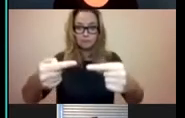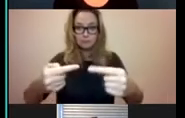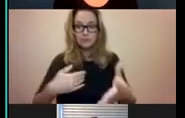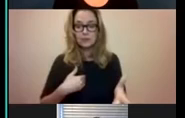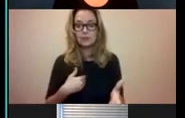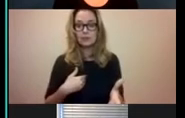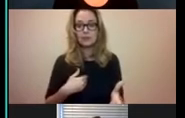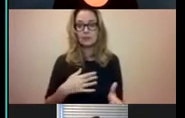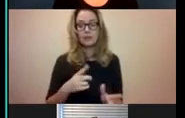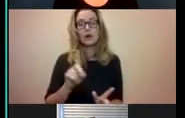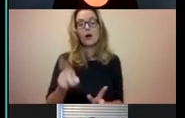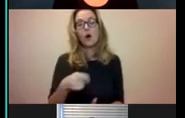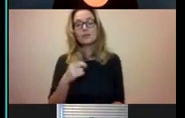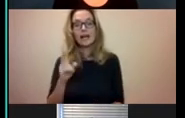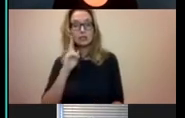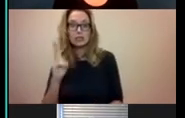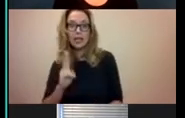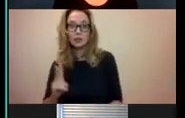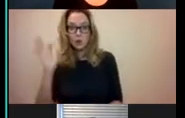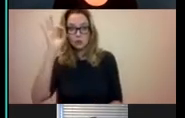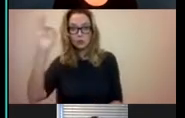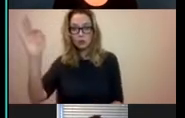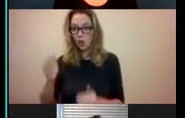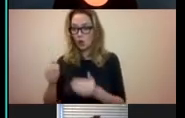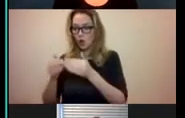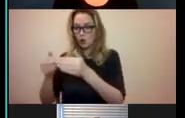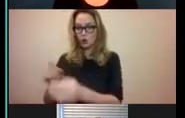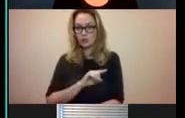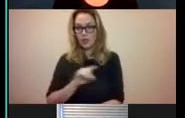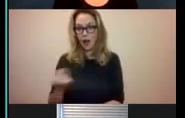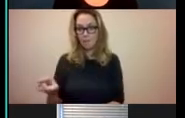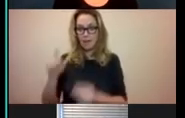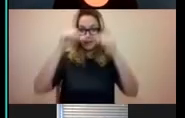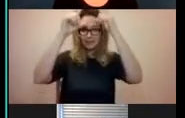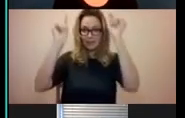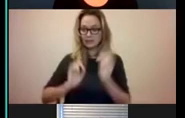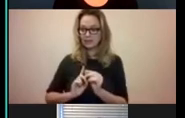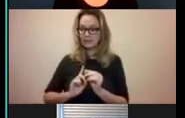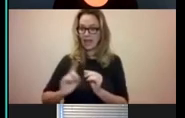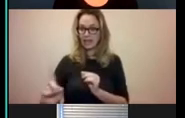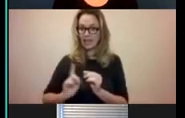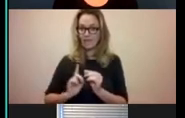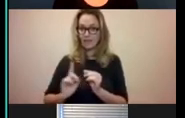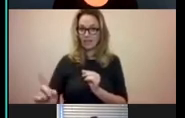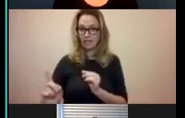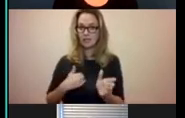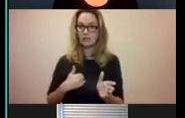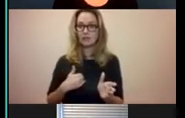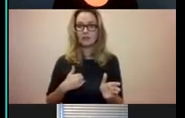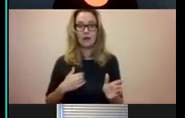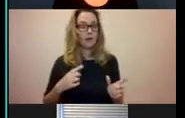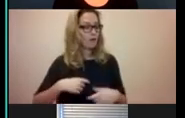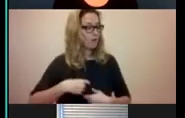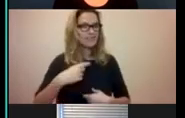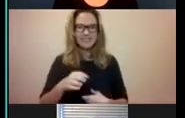horenden terechtgekomen in Rotterdam. Daar ging ik met de taxi elke dag naartoe. Ja, en toen kreeg ik alles mee. Hoortjes tellen, nog